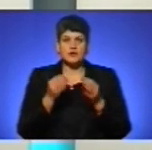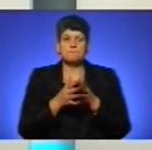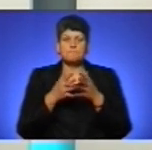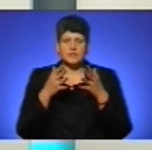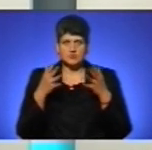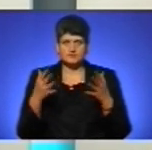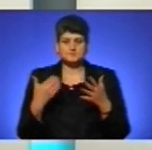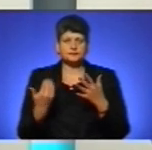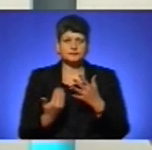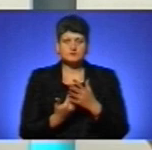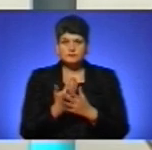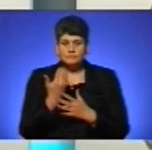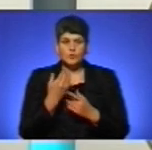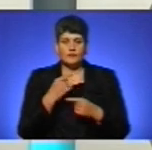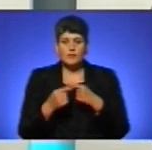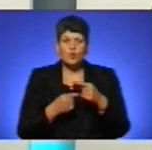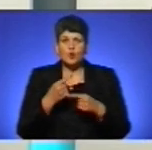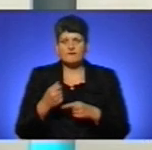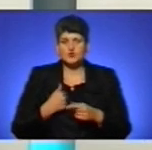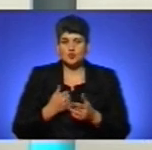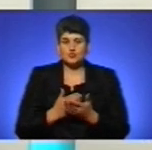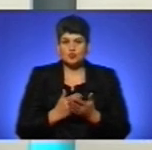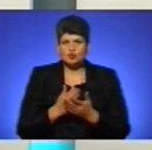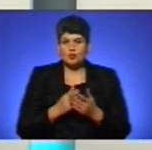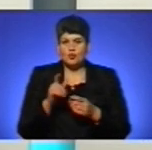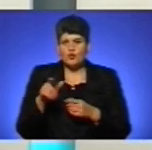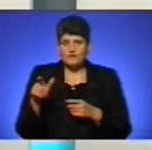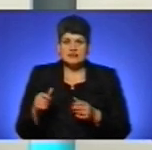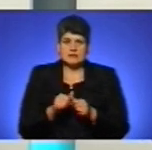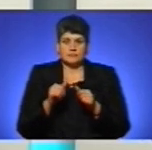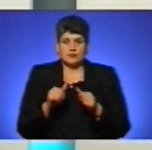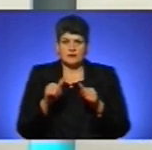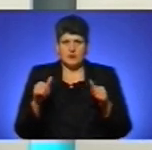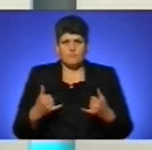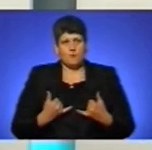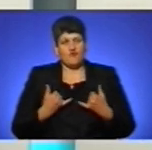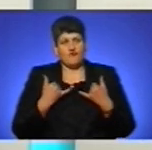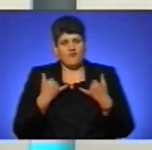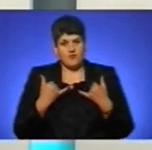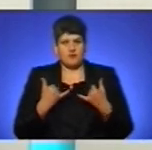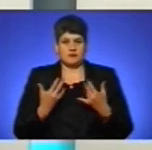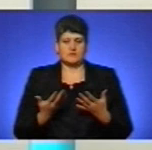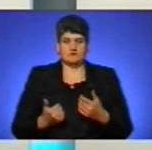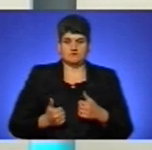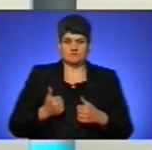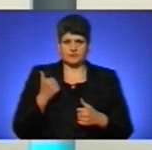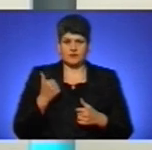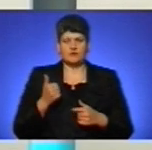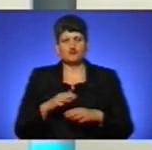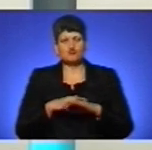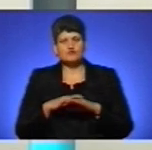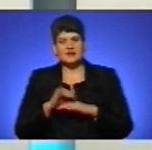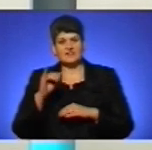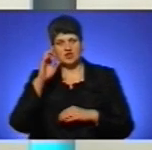і нові покоління військовослужбовців очікує ще більше зростання, повага, авторитет Збройного Силу України, як в суспільстві, так і в